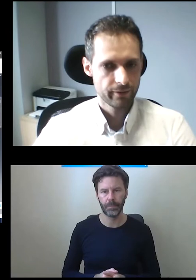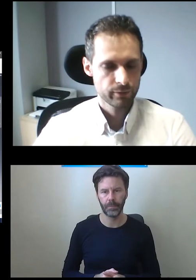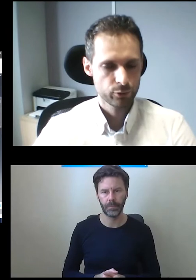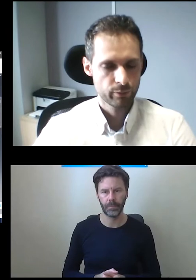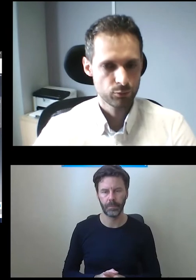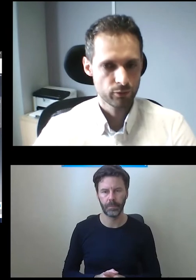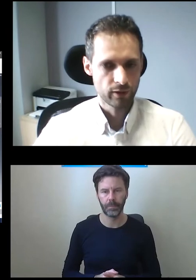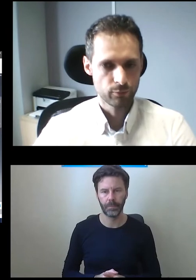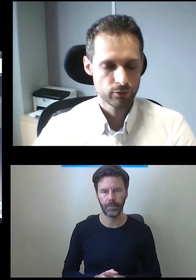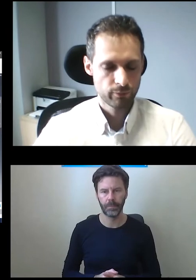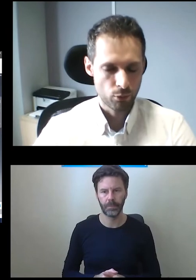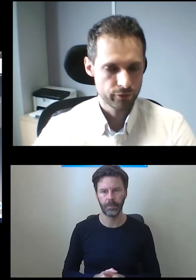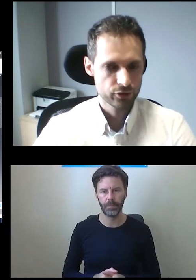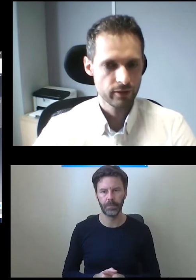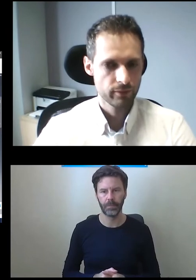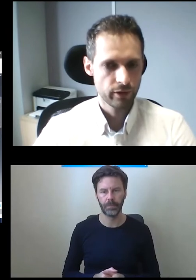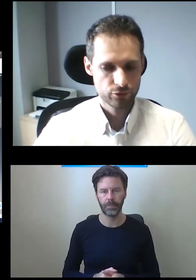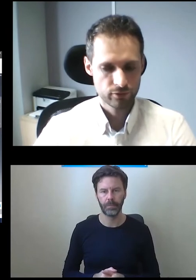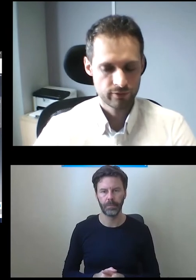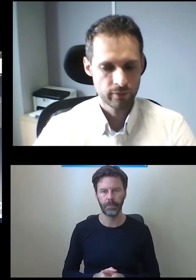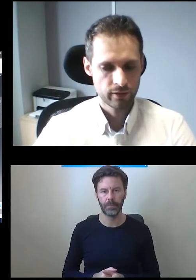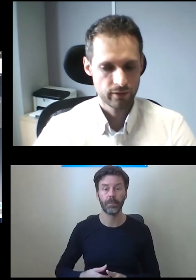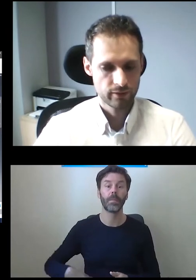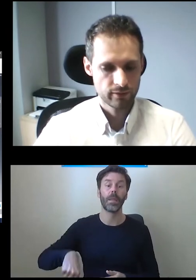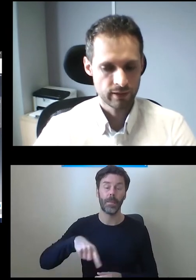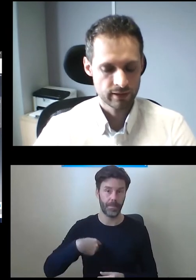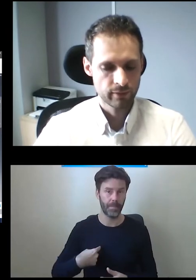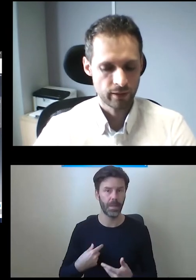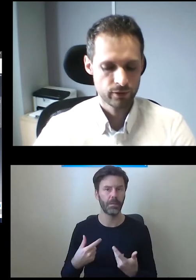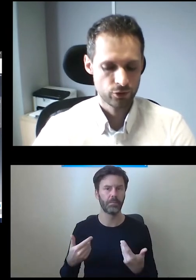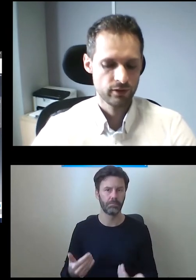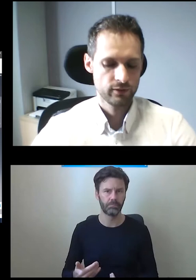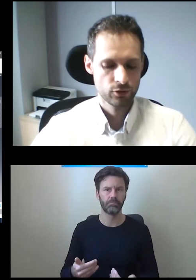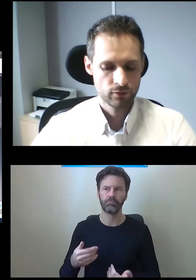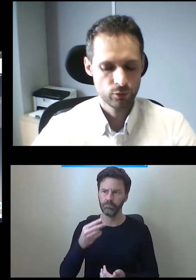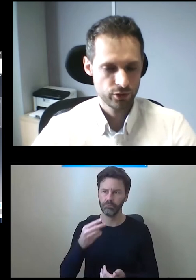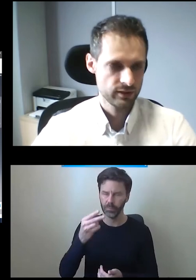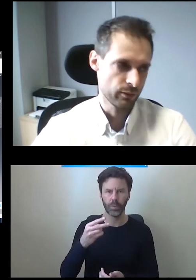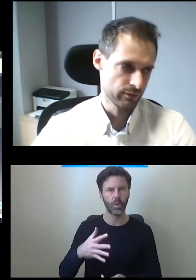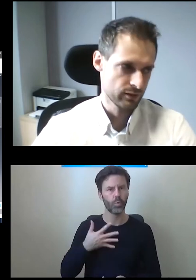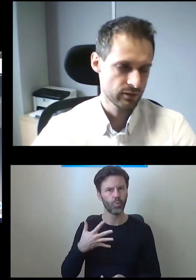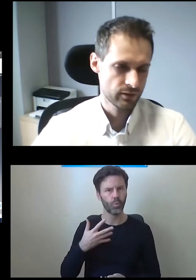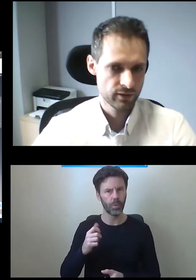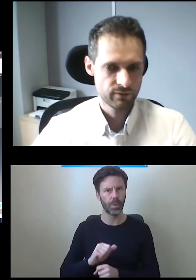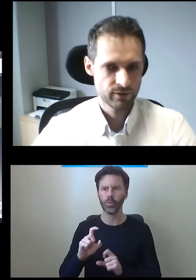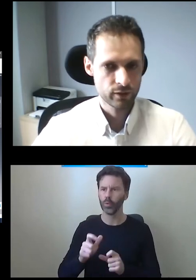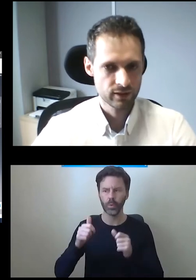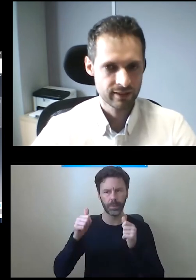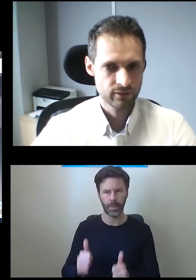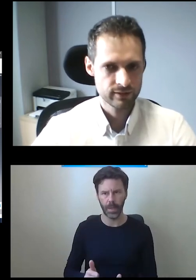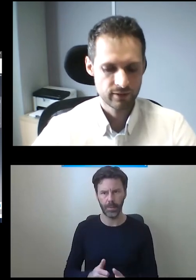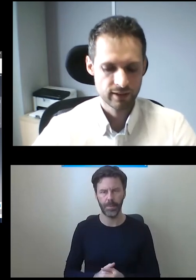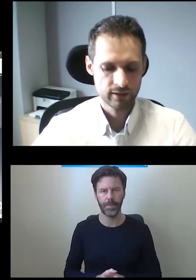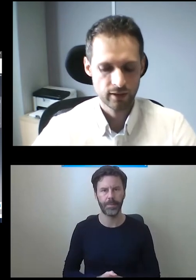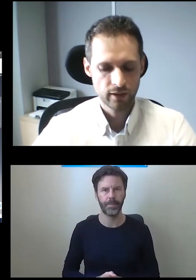w sposób prawidłowy albo połowiczny, my już wiemy na tym etapie, co z tą windą się stało, więc wysłanie